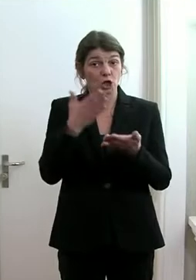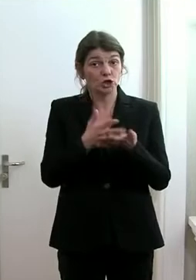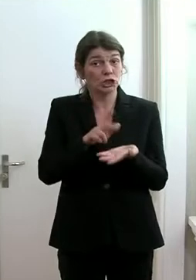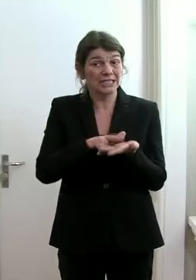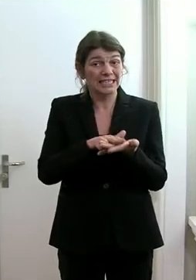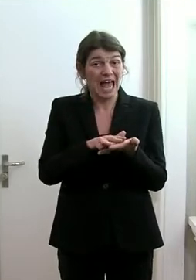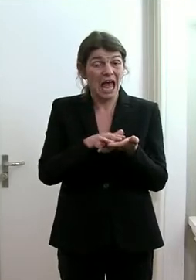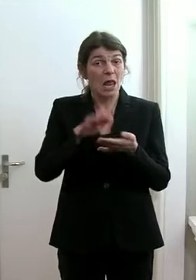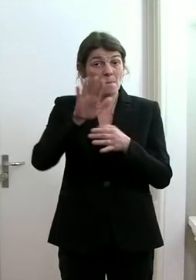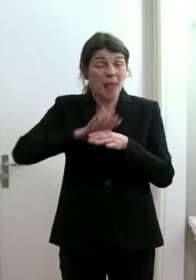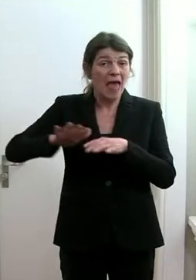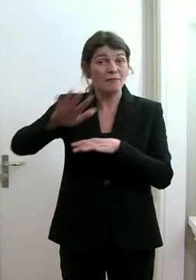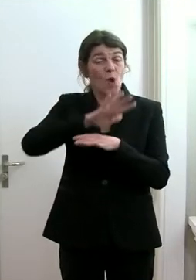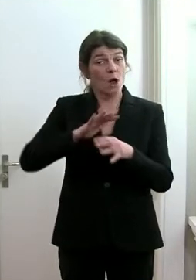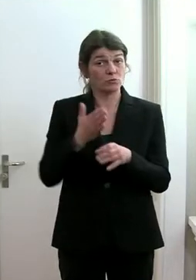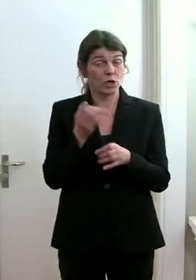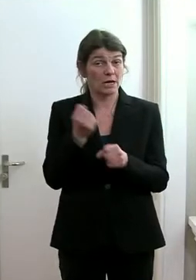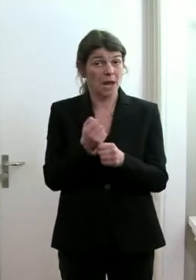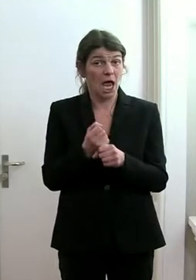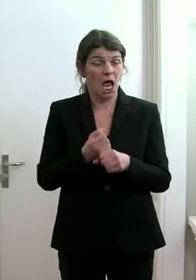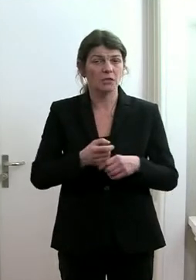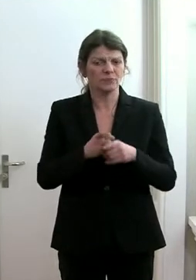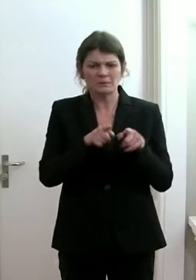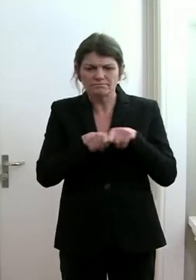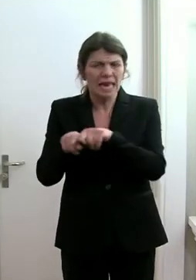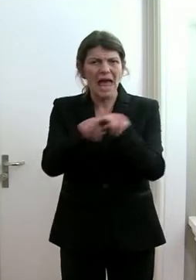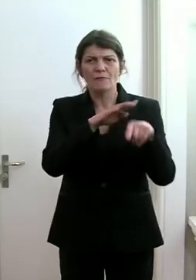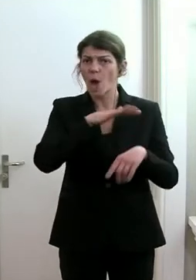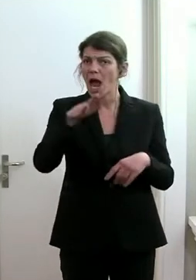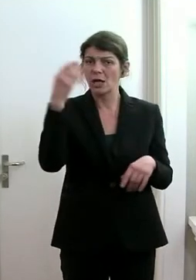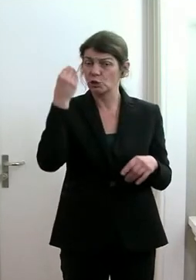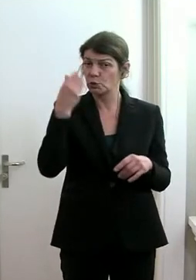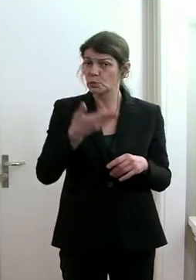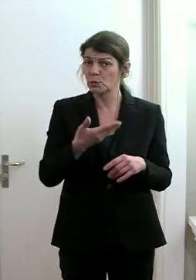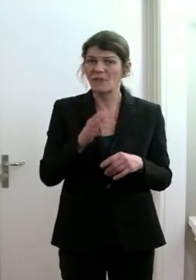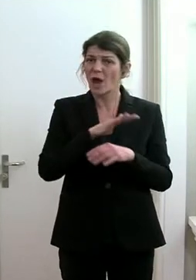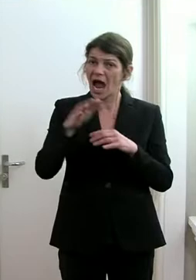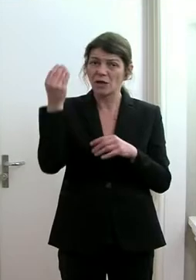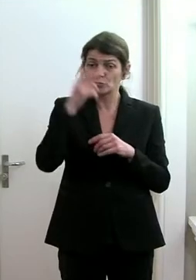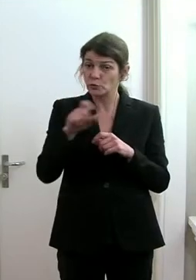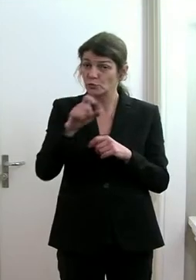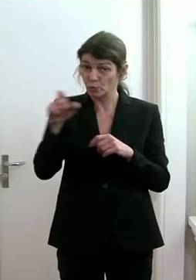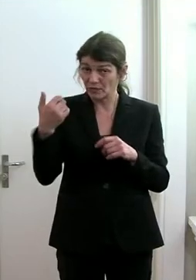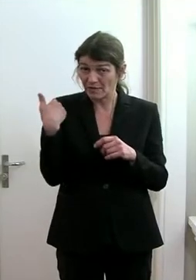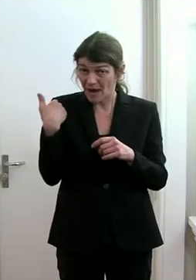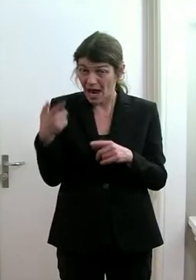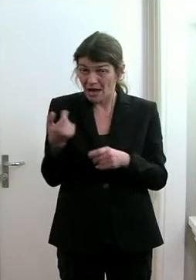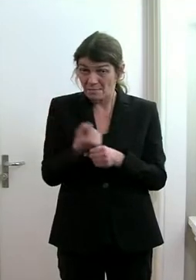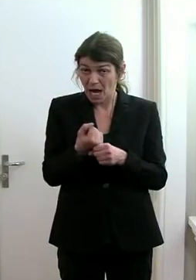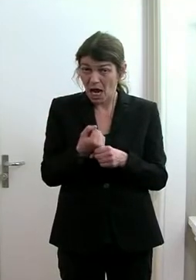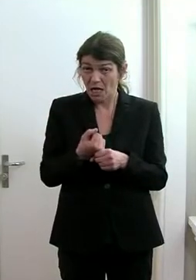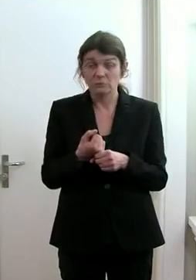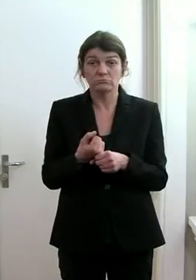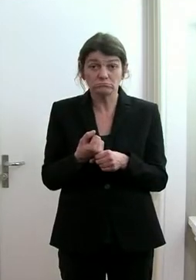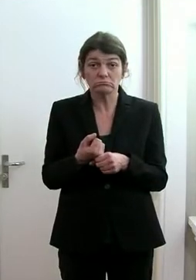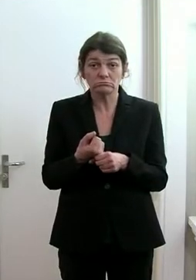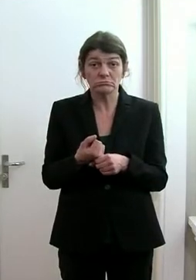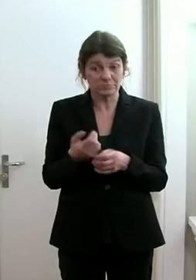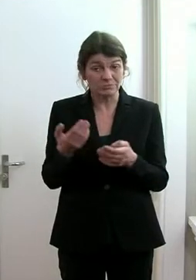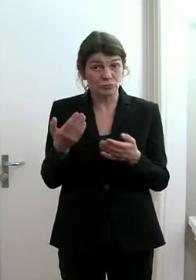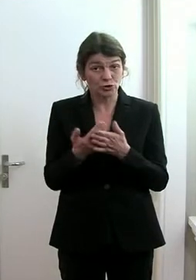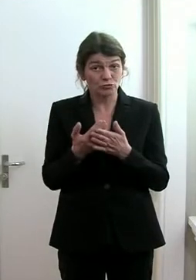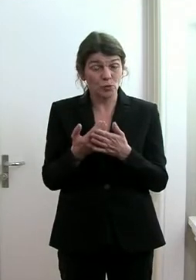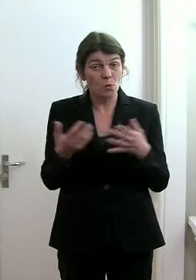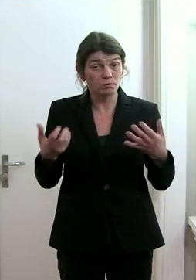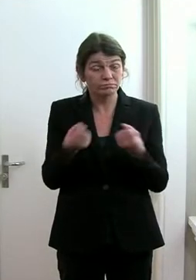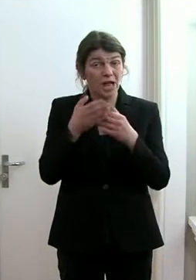Plattform, die einheitlich auch für alle Schulen zur Verfügung und Schulstufen zur Verfügung steht, konnte eine solche schon etabliert